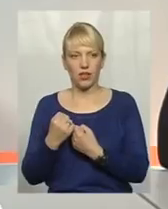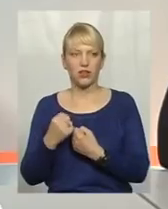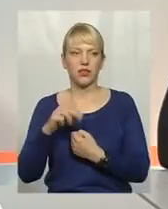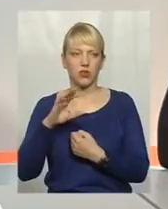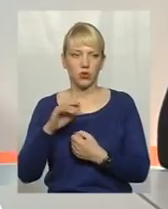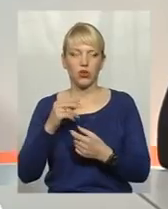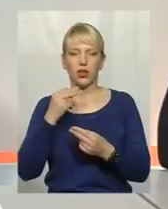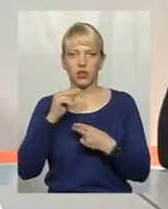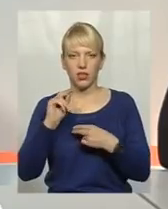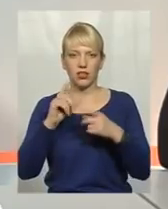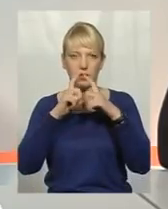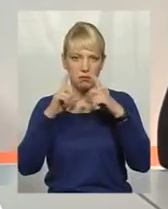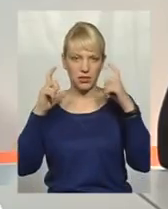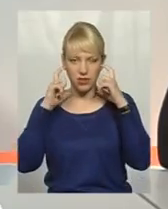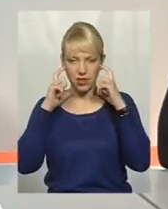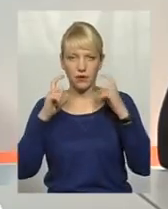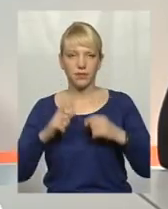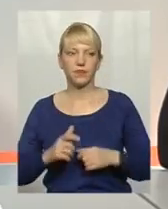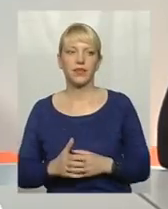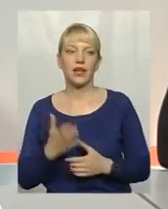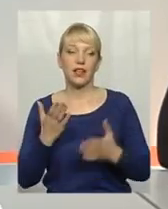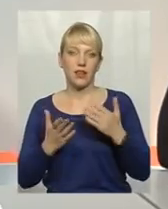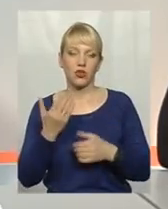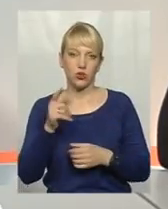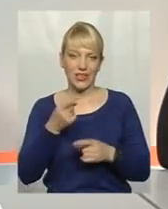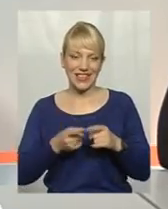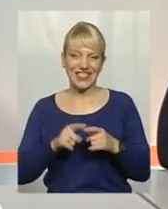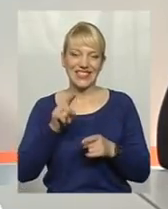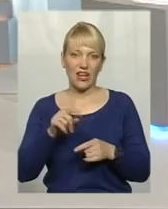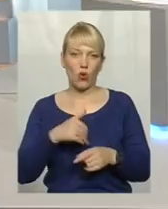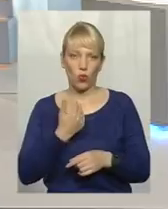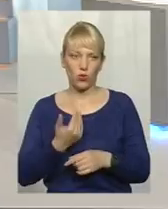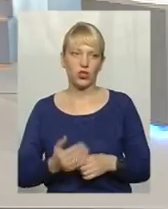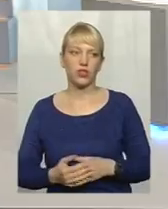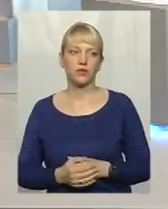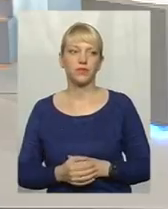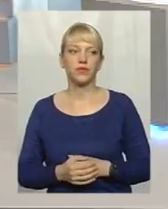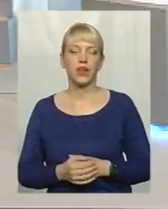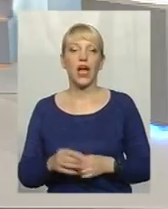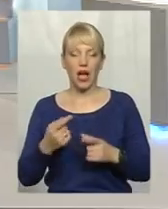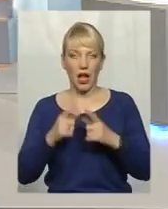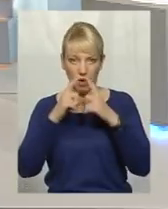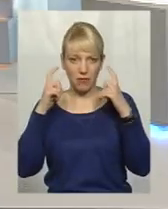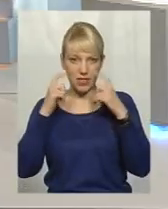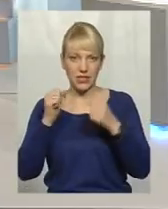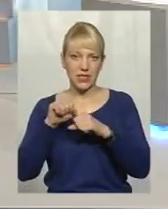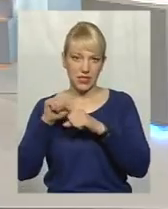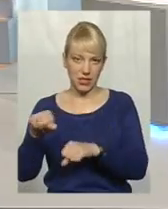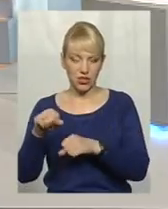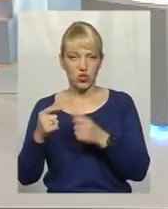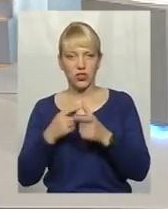можеш одягати маску, якщо ти того хочеш. Чи вона виконує свою функцію?